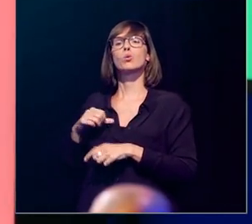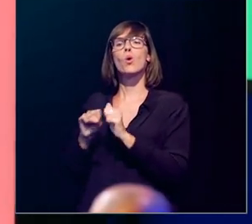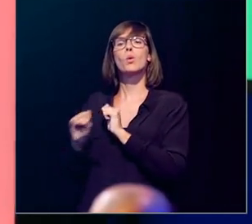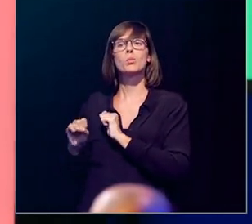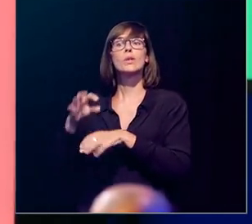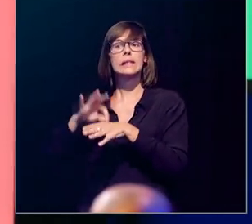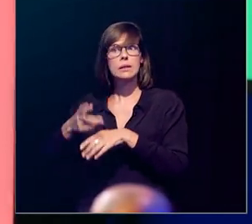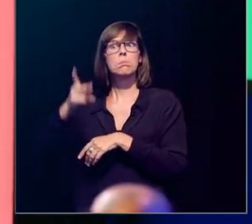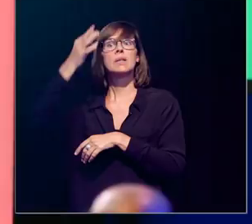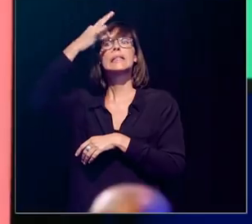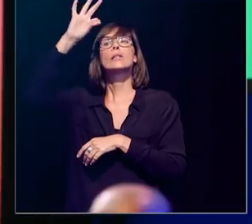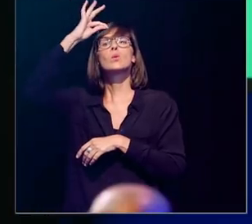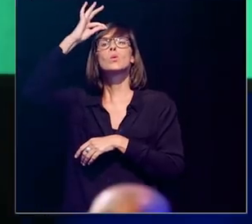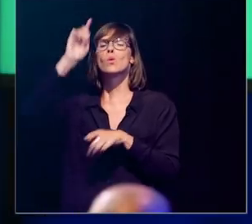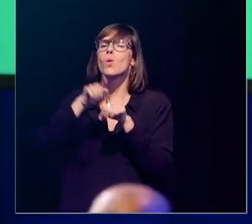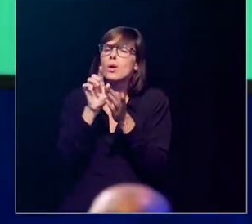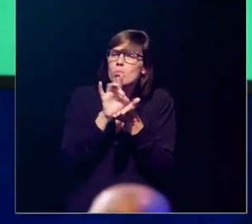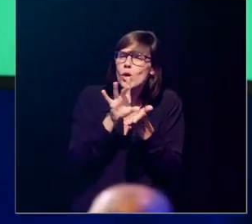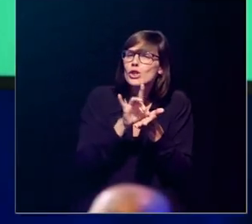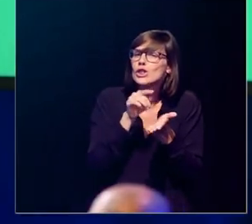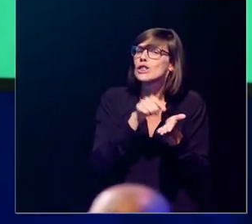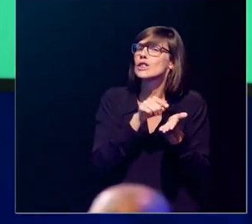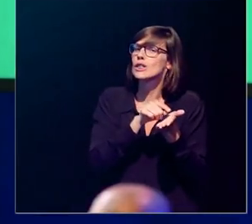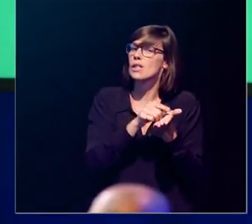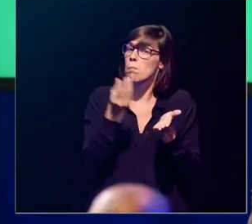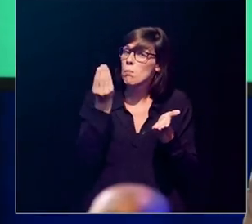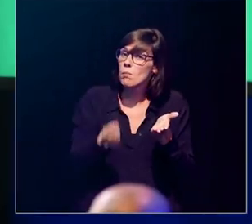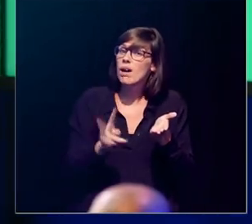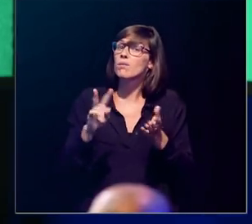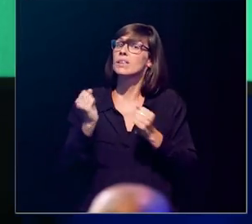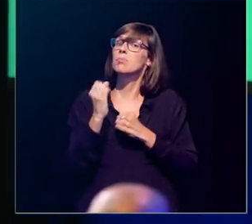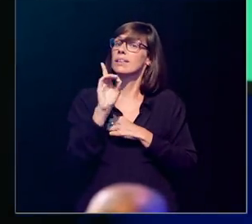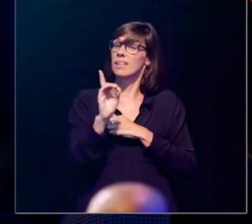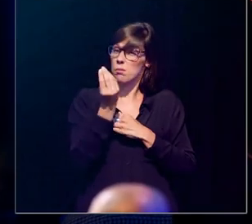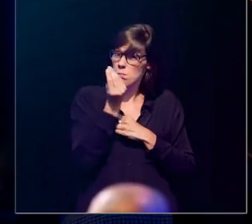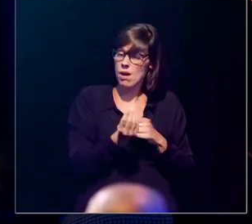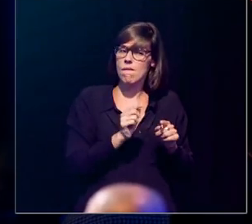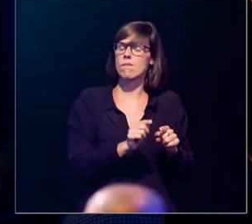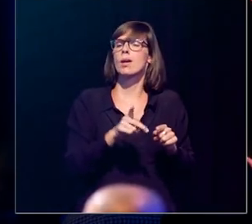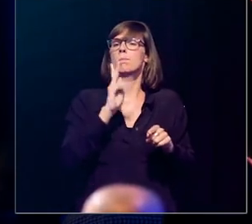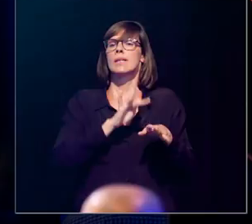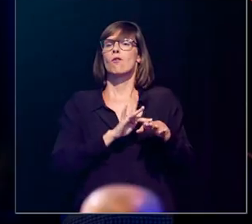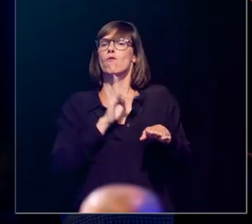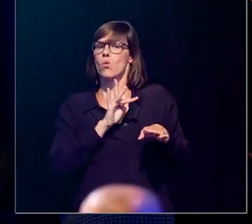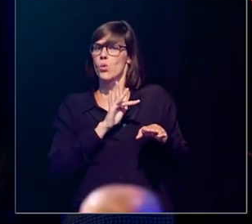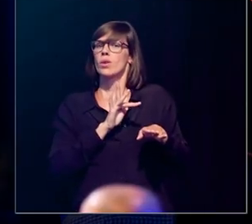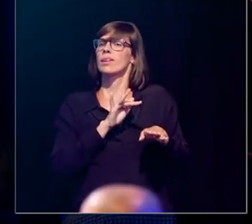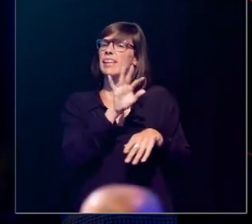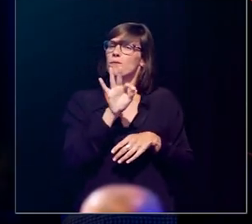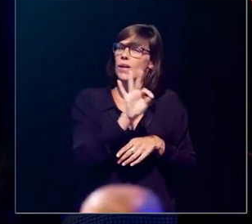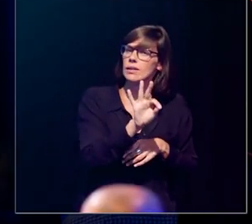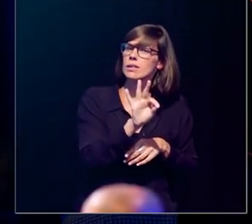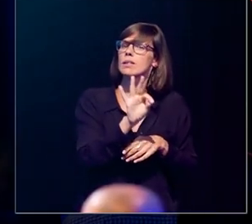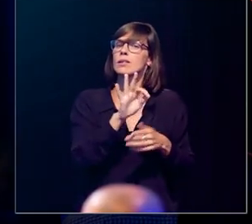ziekte. We weten ook dat muisjes, die veel te weinig vitamine D hebben, veel gevoeliger zijn aan